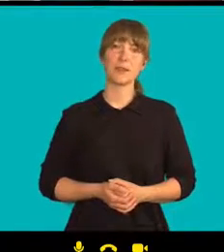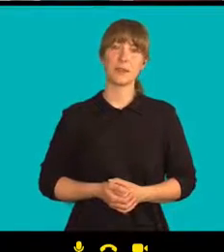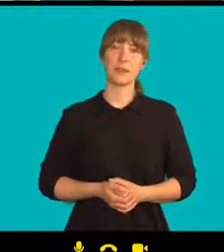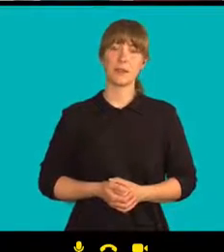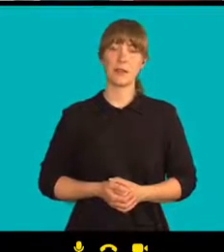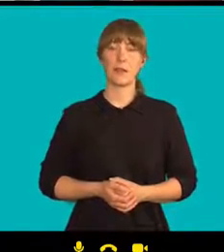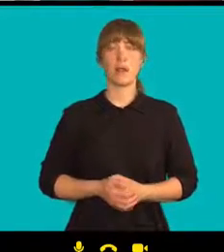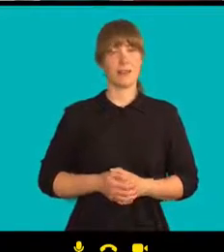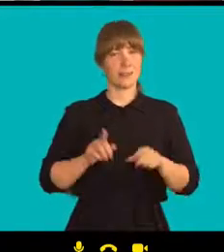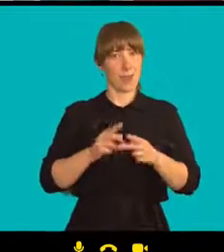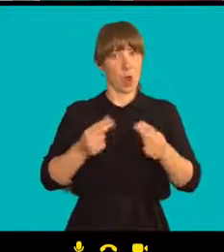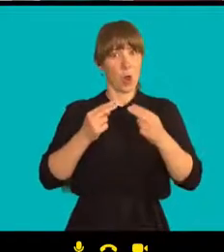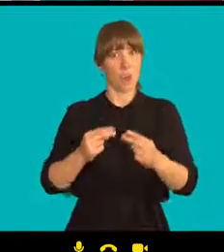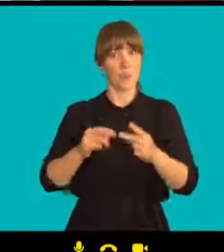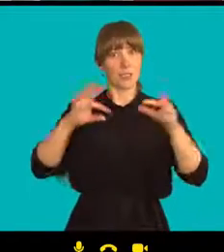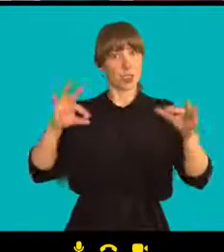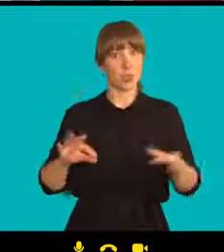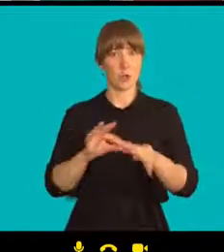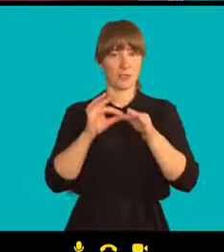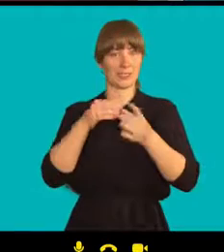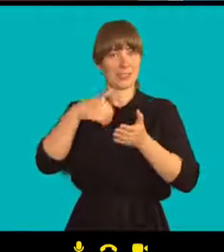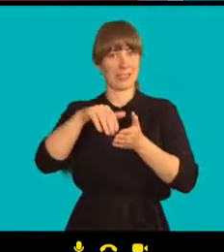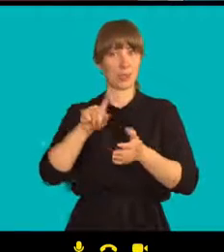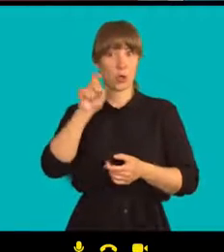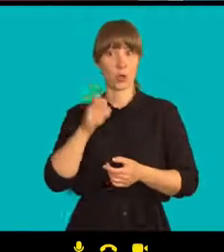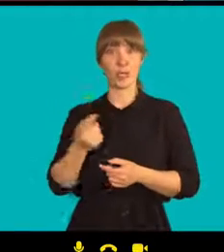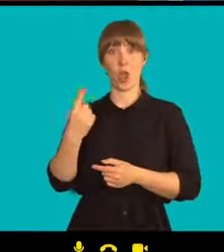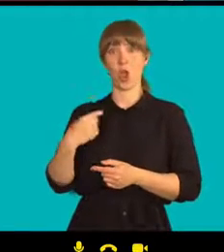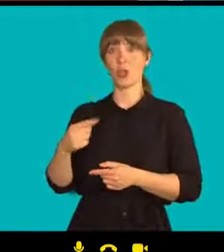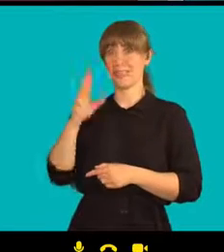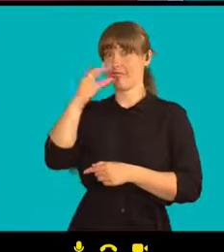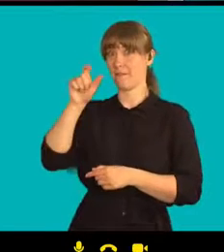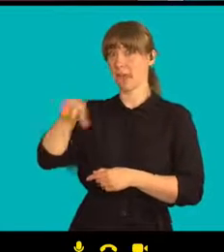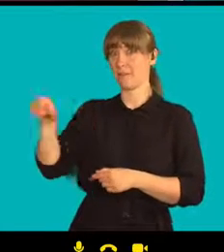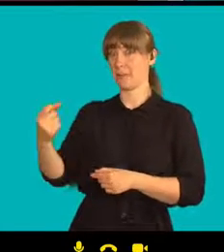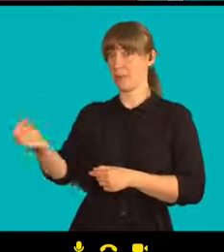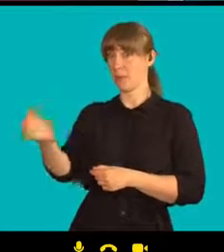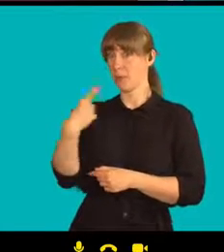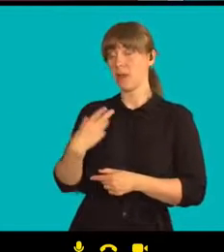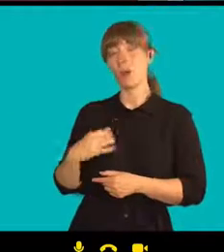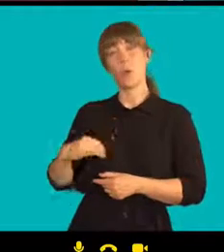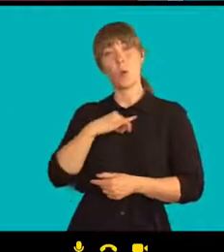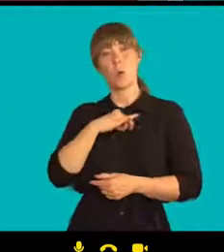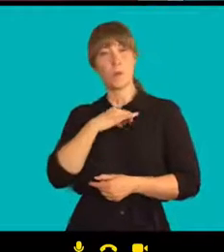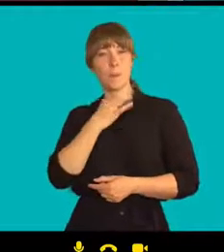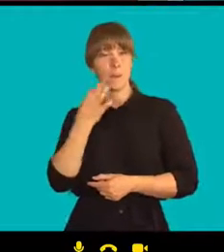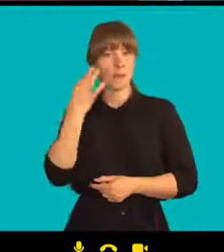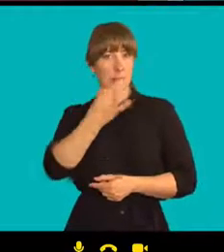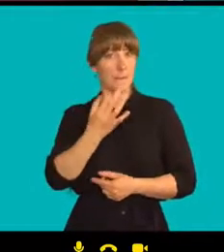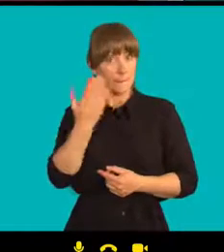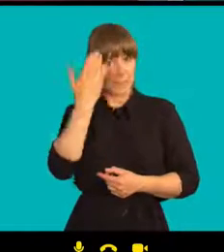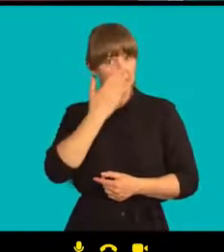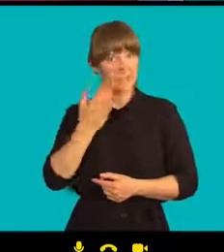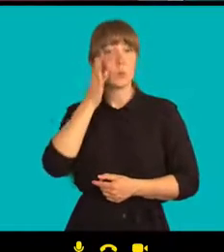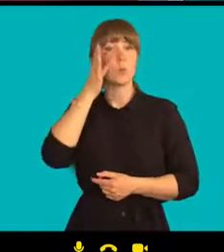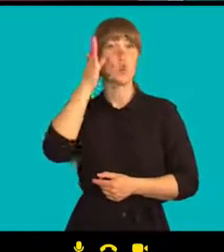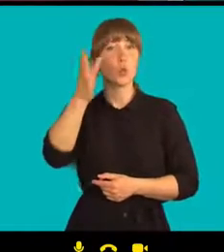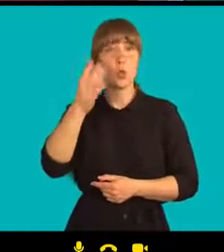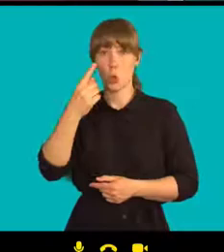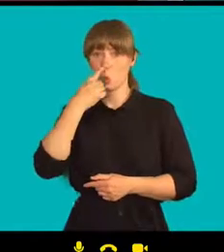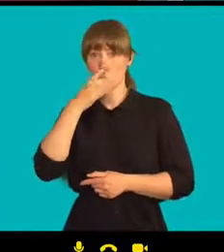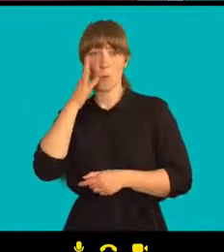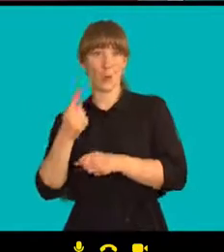částečně i otázka, kterou první, kterou využiju od diváků. Může mít v budoucnu Rusko vliv na Bělorusko, tak jak v případě